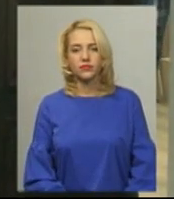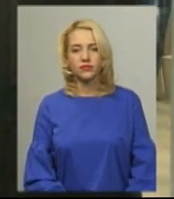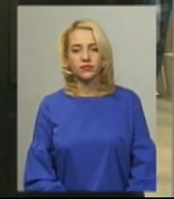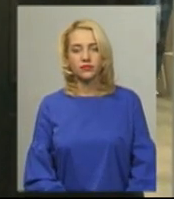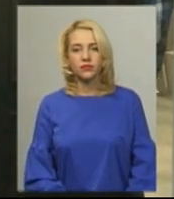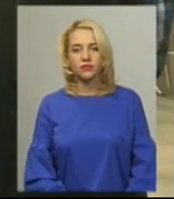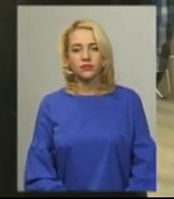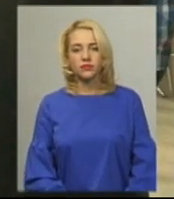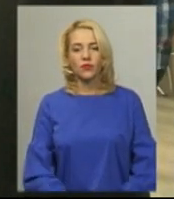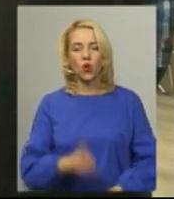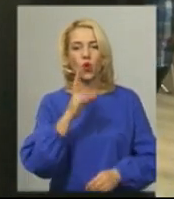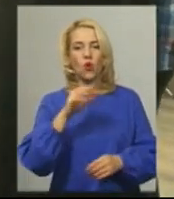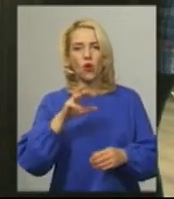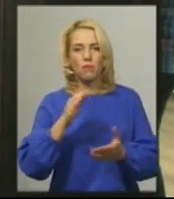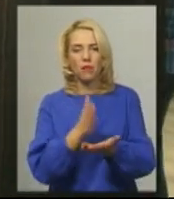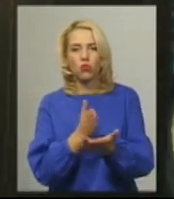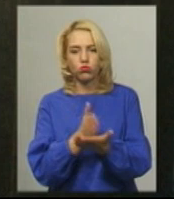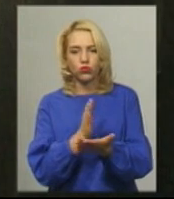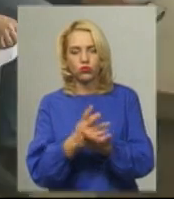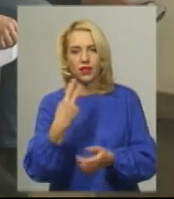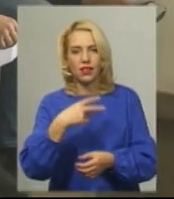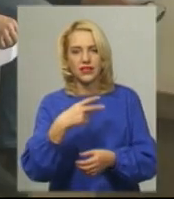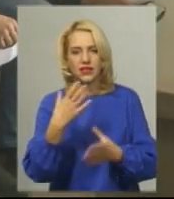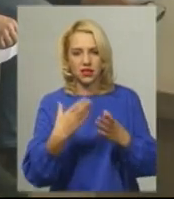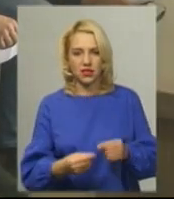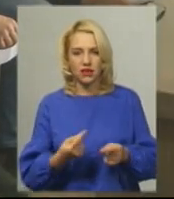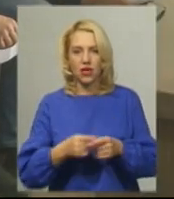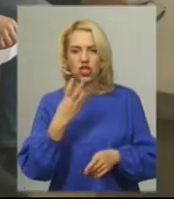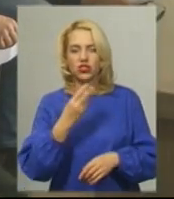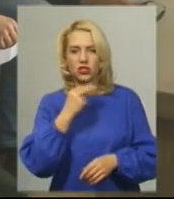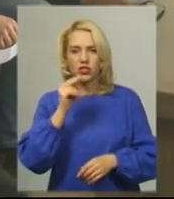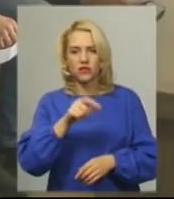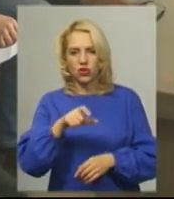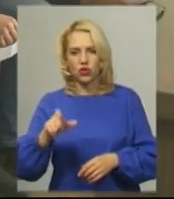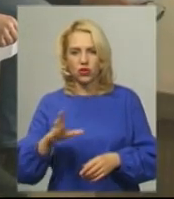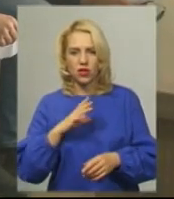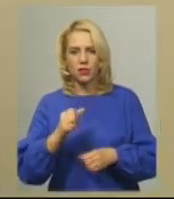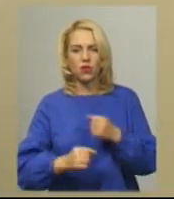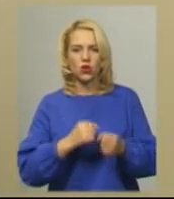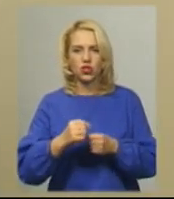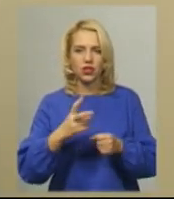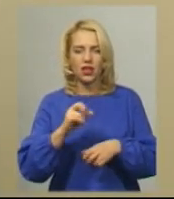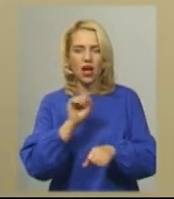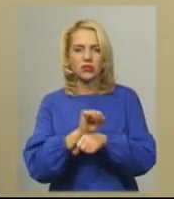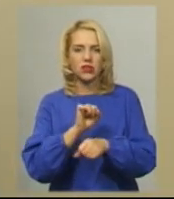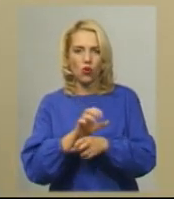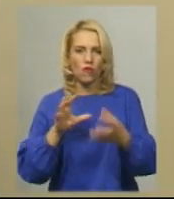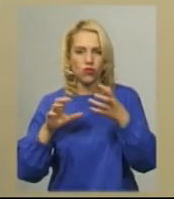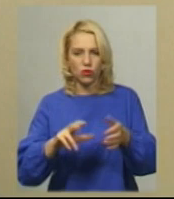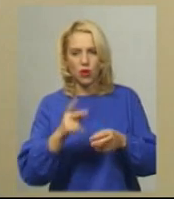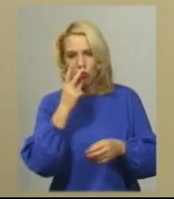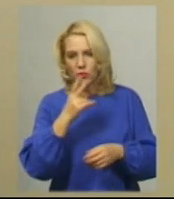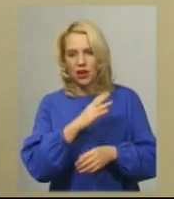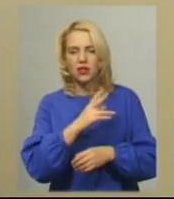В комі він пробув 12 днів. Четверо з винувачених проїжджали повз автобусну зупинку. Там побачили двох